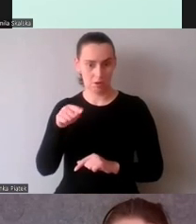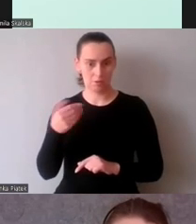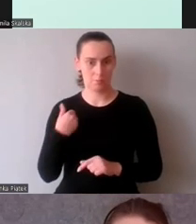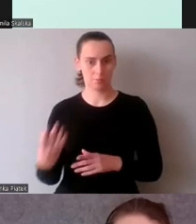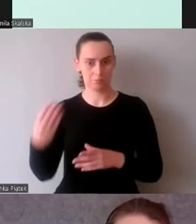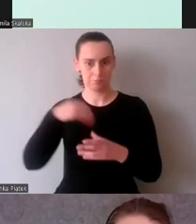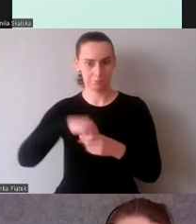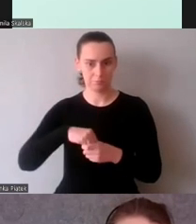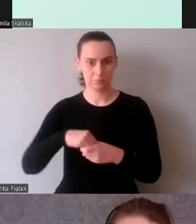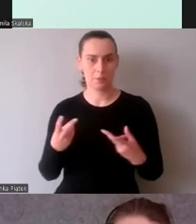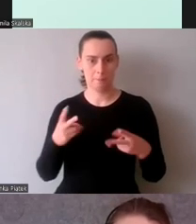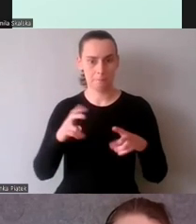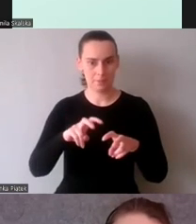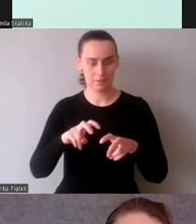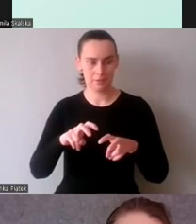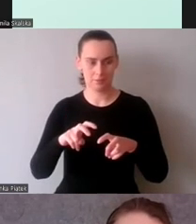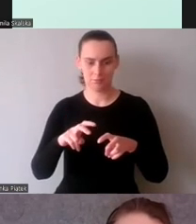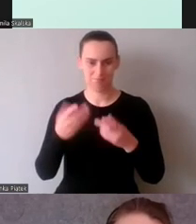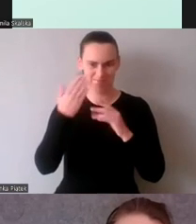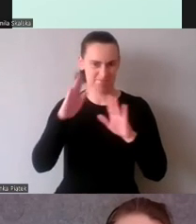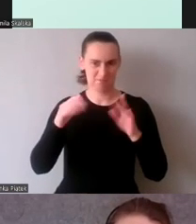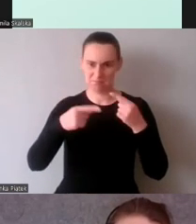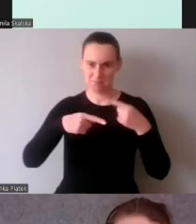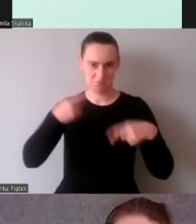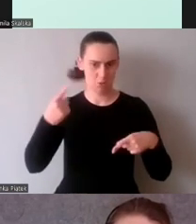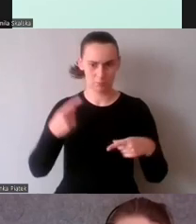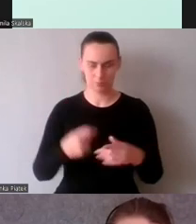badaniu, nie wykazali szczególnych różnic.